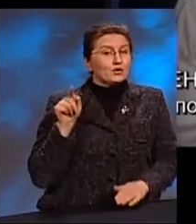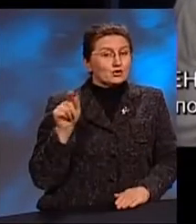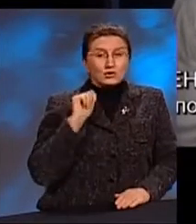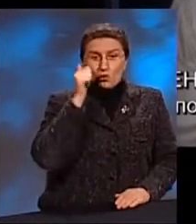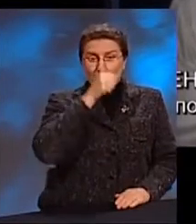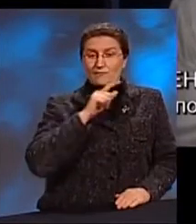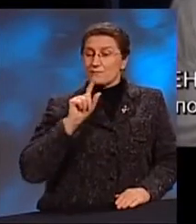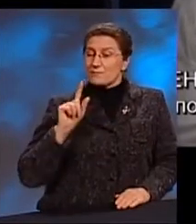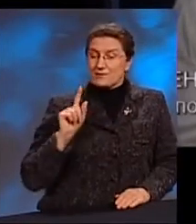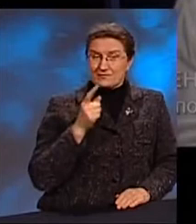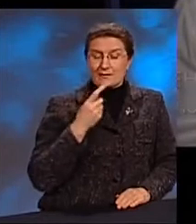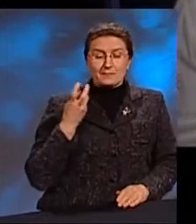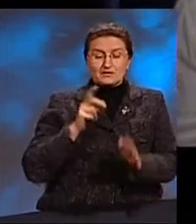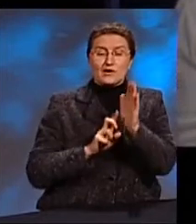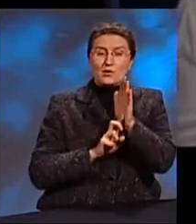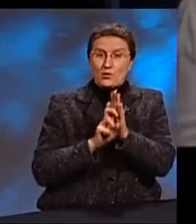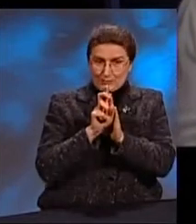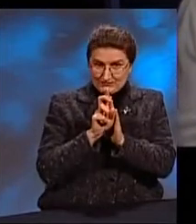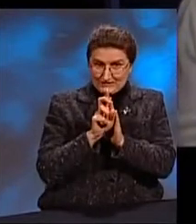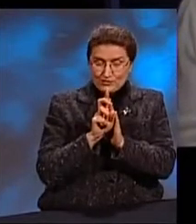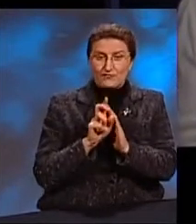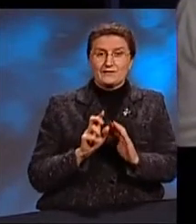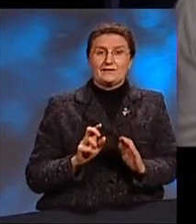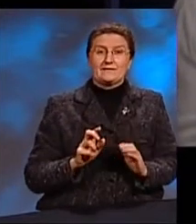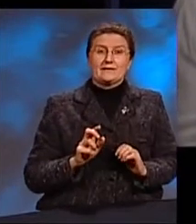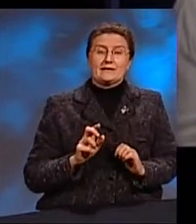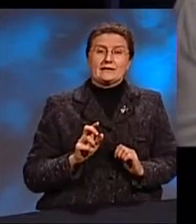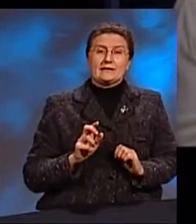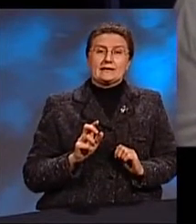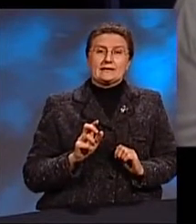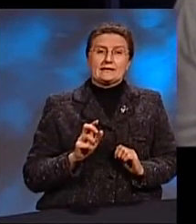когда я впервые пришла в церковь Год я уже была в церкви